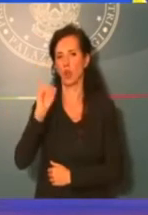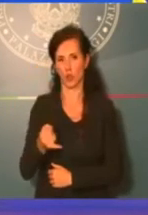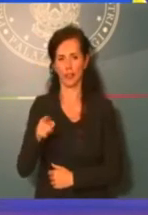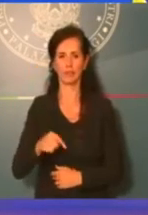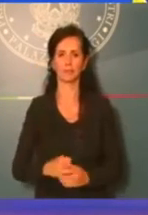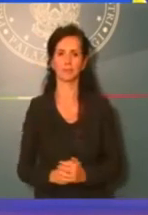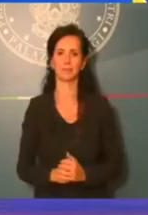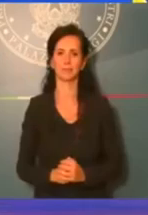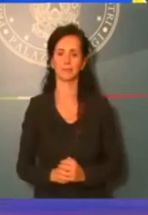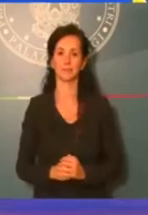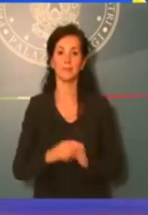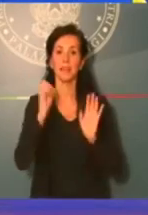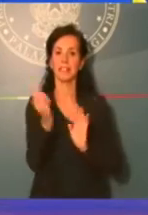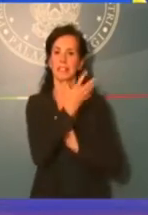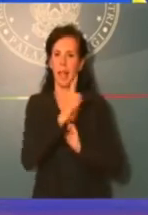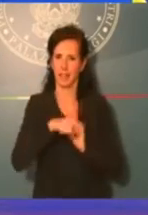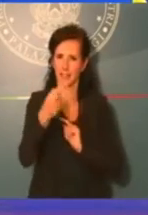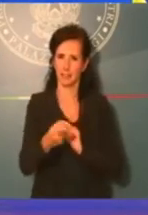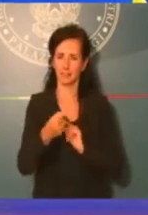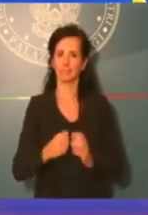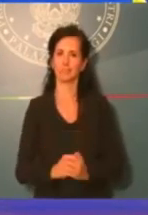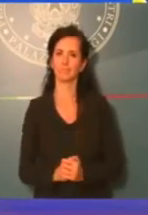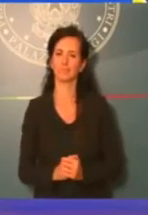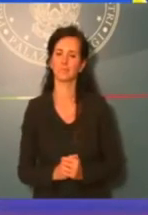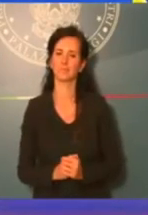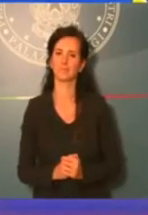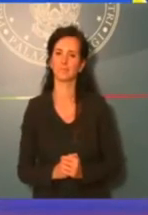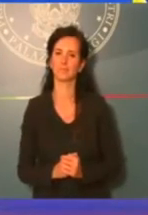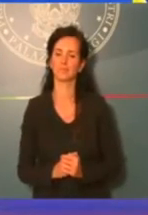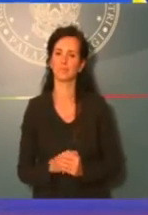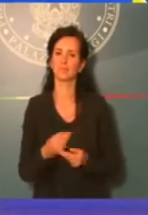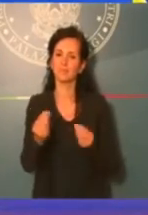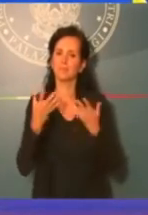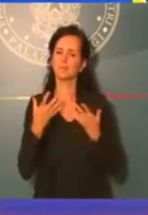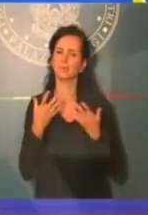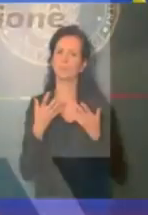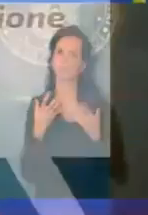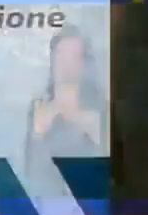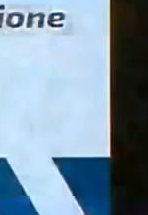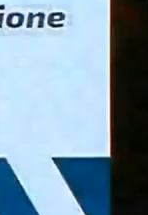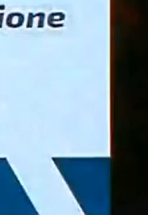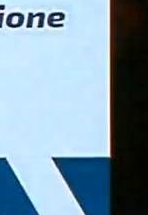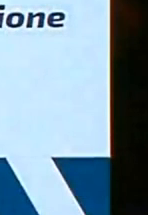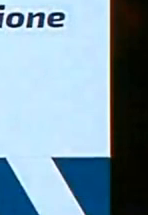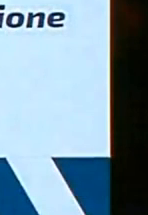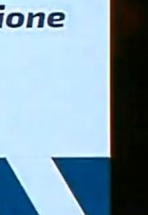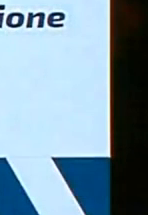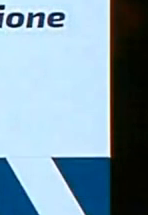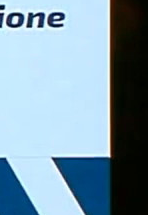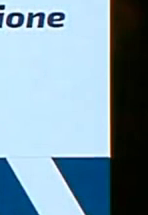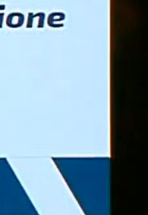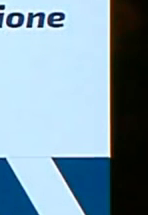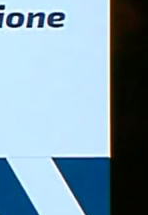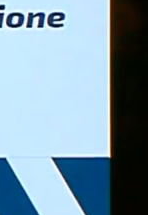la slide successiva ci introduce e dimostra come siamo stati molto